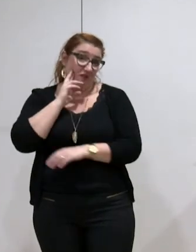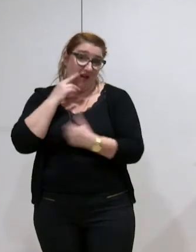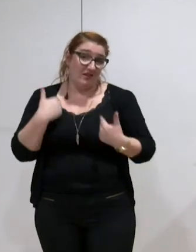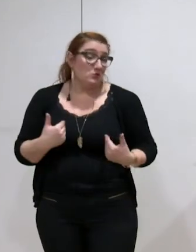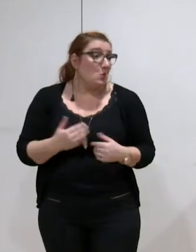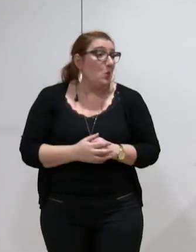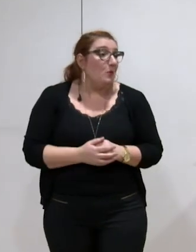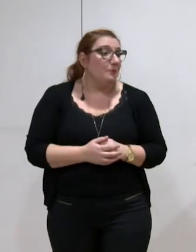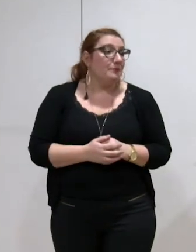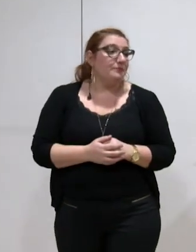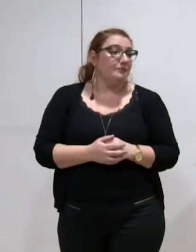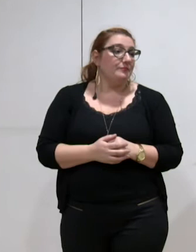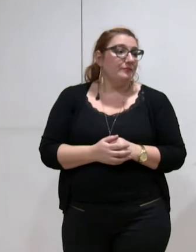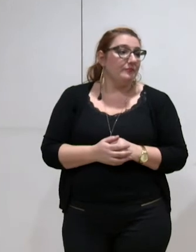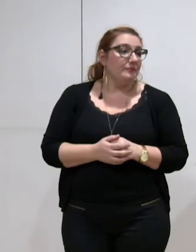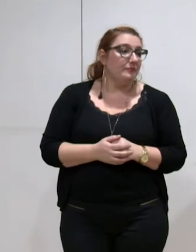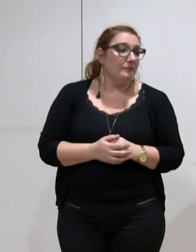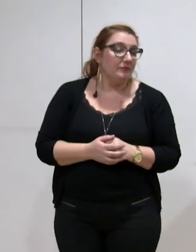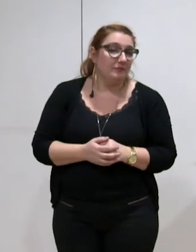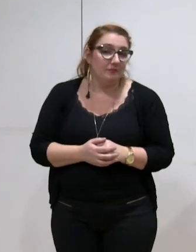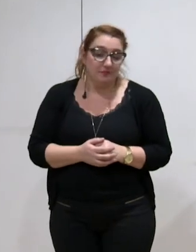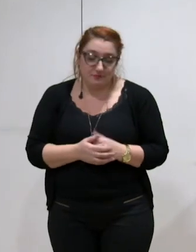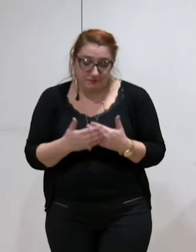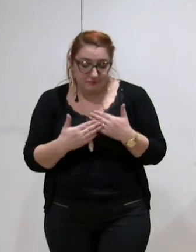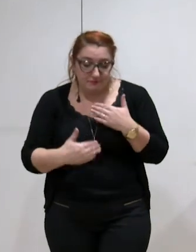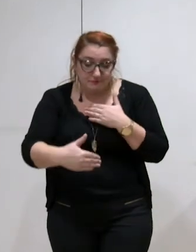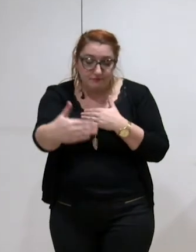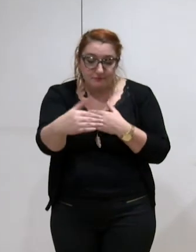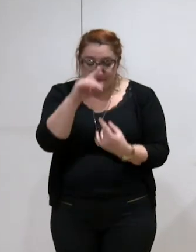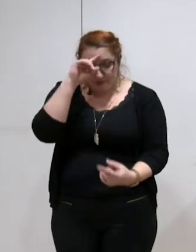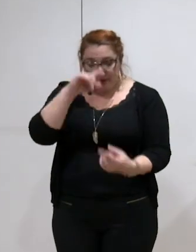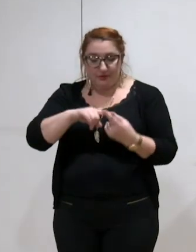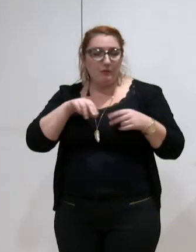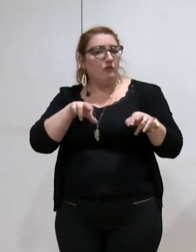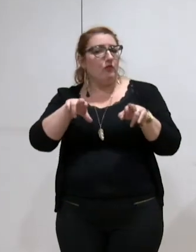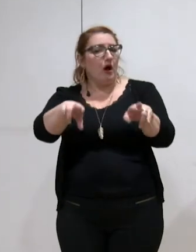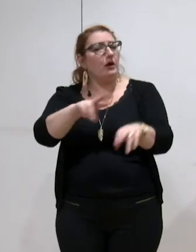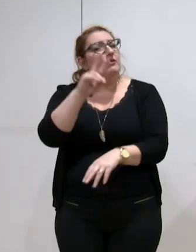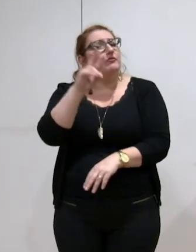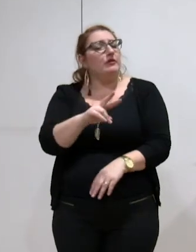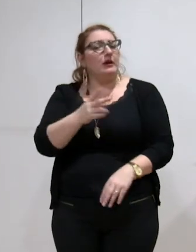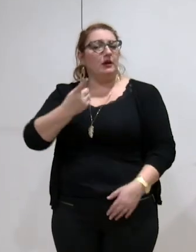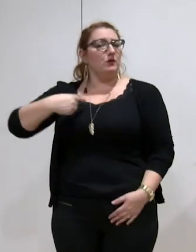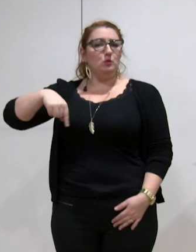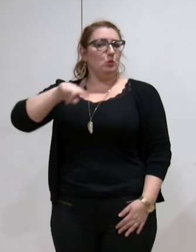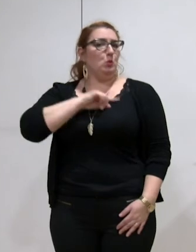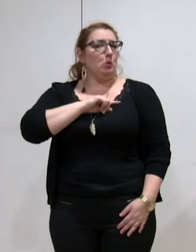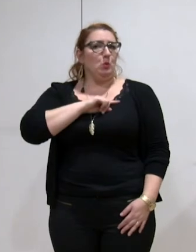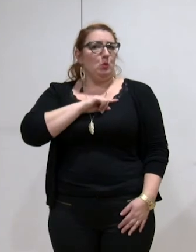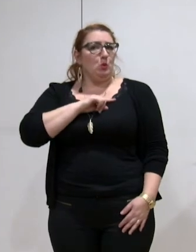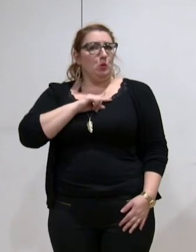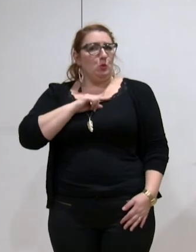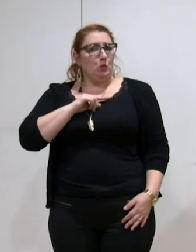qui se prépare, c'est à la fois, en ce qui concerne la voirie, nous ne contestons pas le fait que les autres